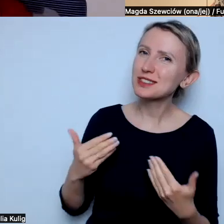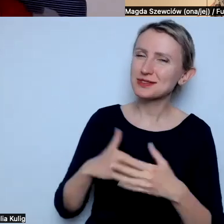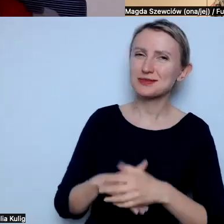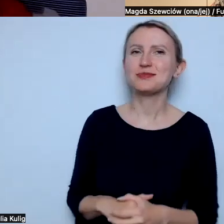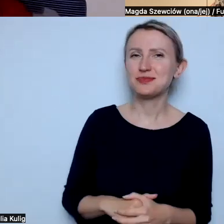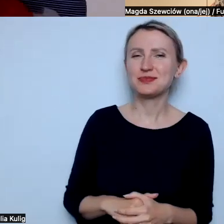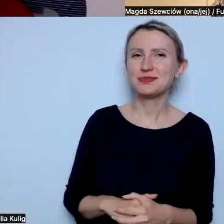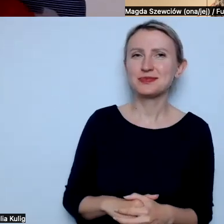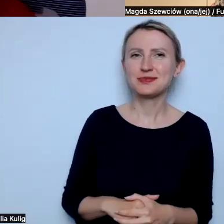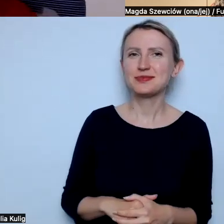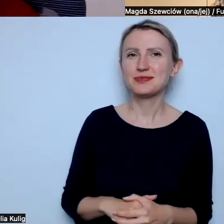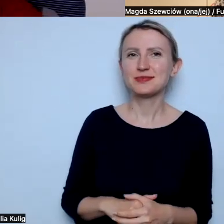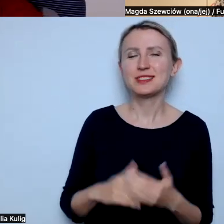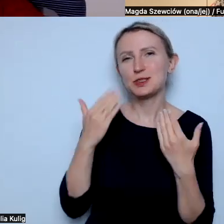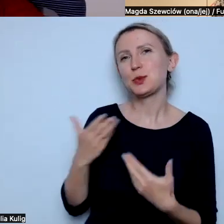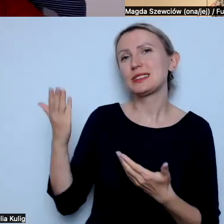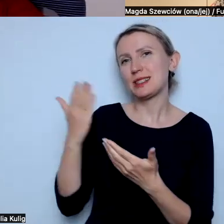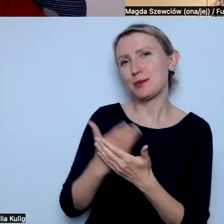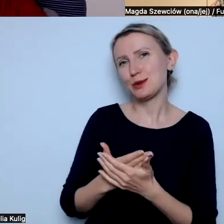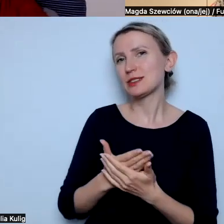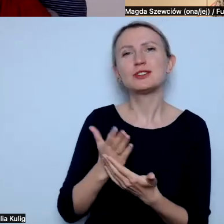zaproszenie. Czysta przyjemność.